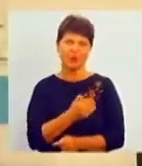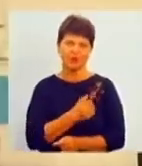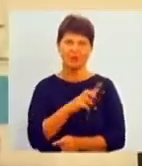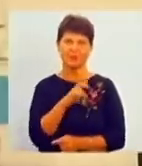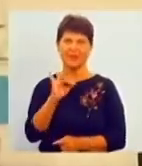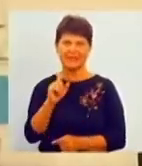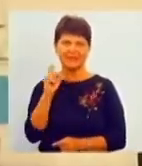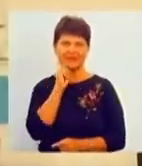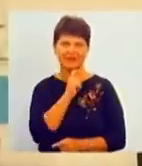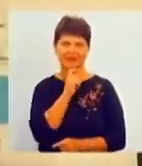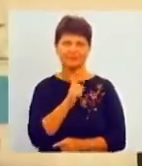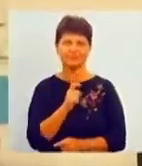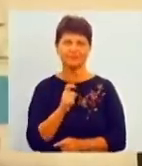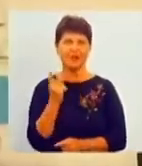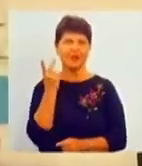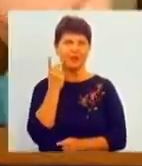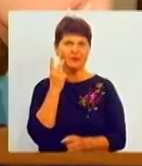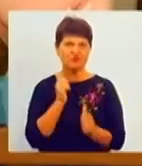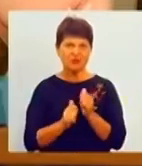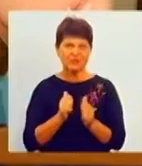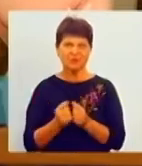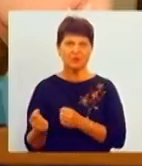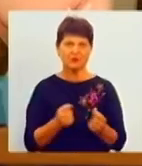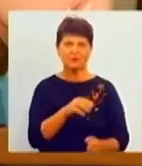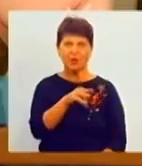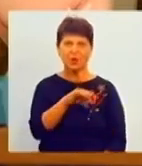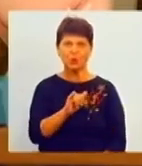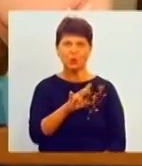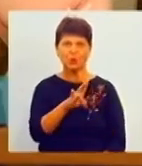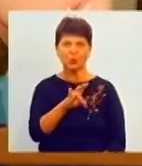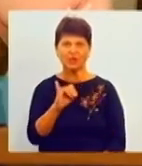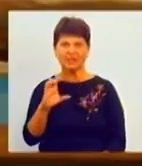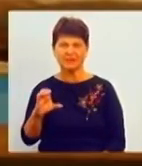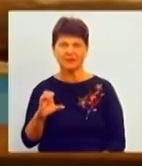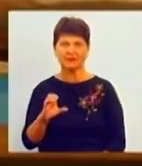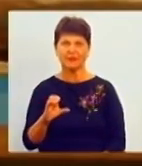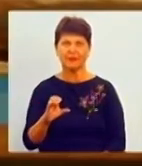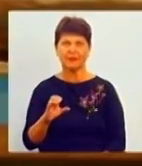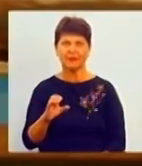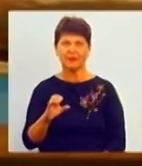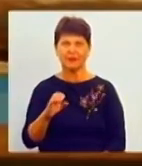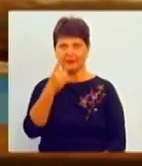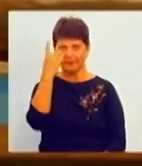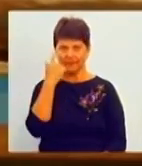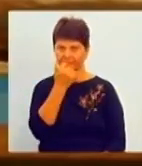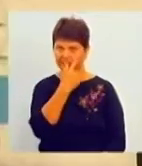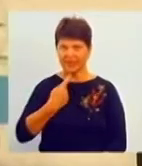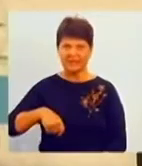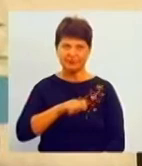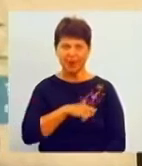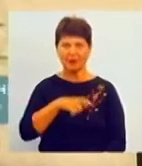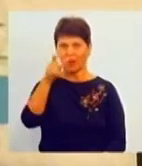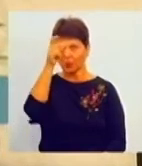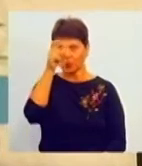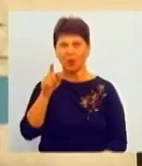Вінниці. Найчастіші затримки це до Тунісу звичайно, Туніс, Іспанія і Туреччина, тому